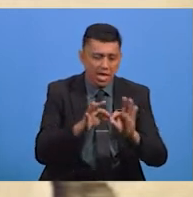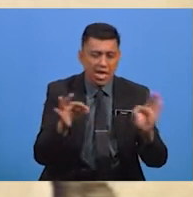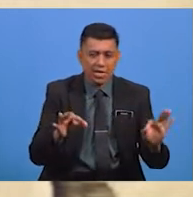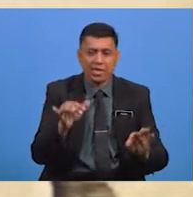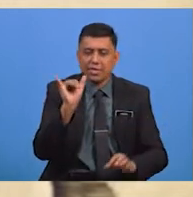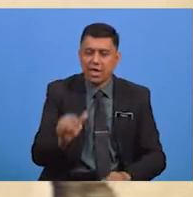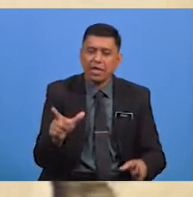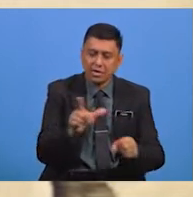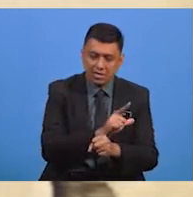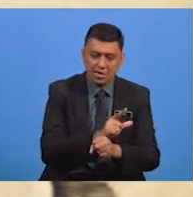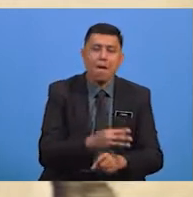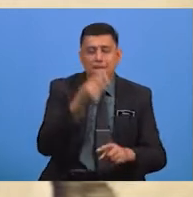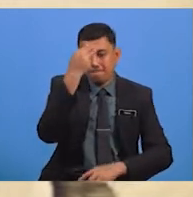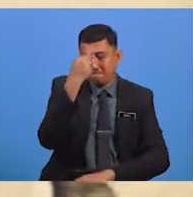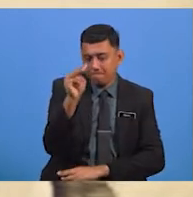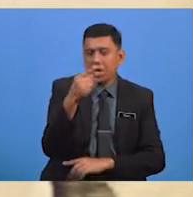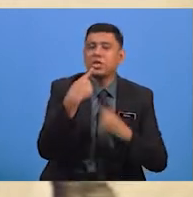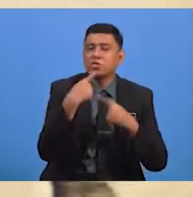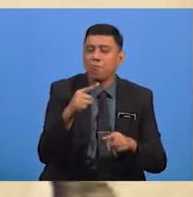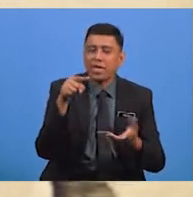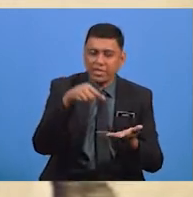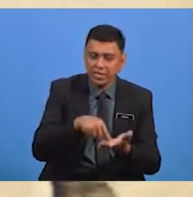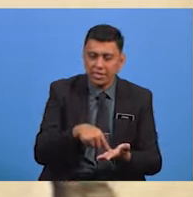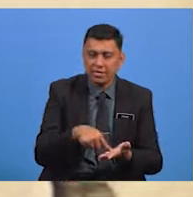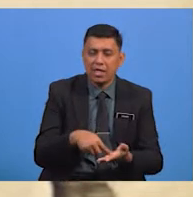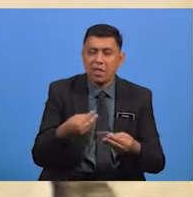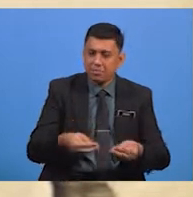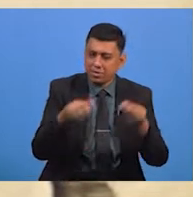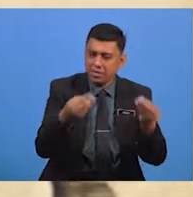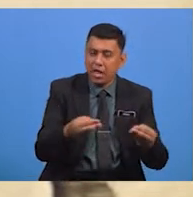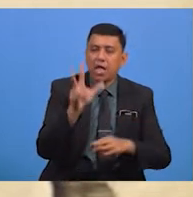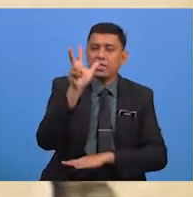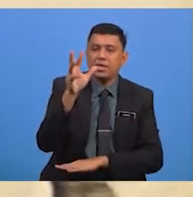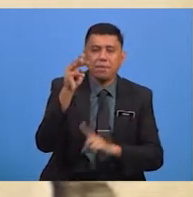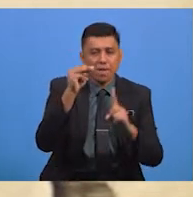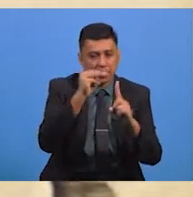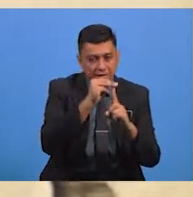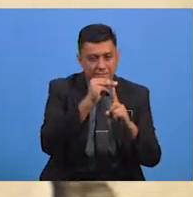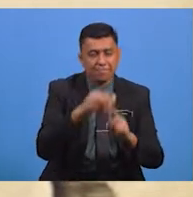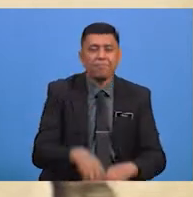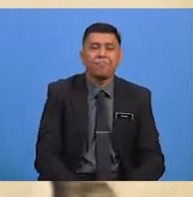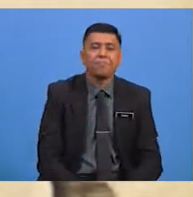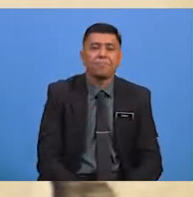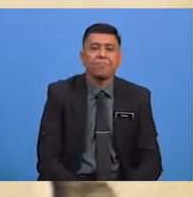Ayat Yang Lengkap Maka Jawapan Ini Juga Diberikan Tiga Markah